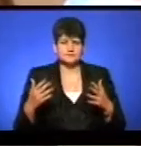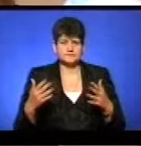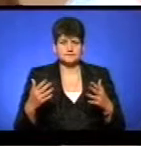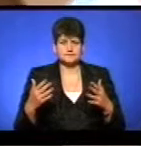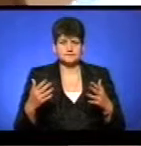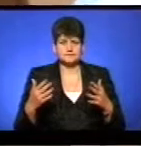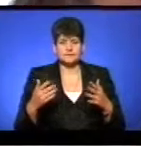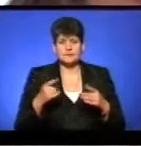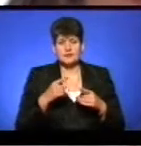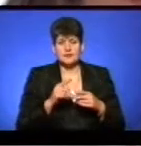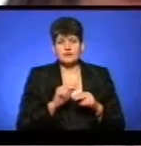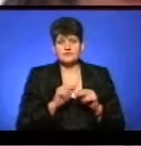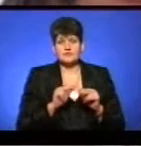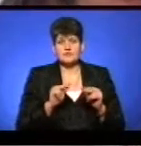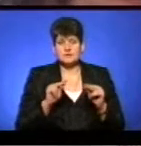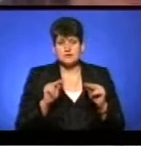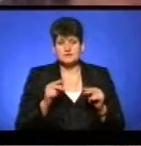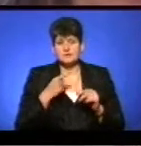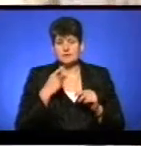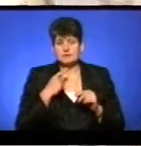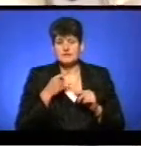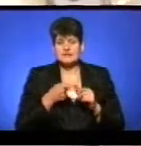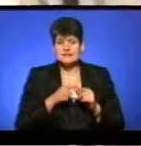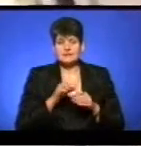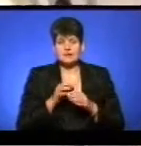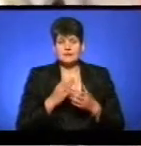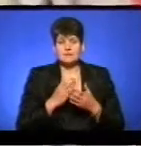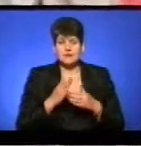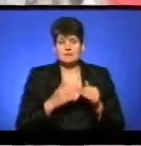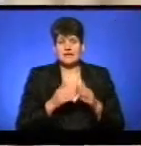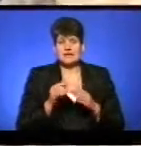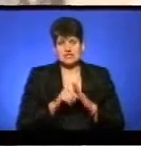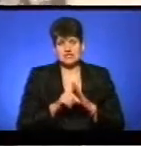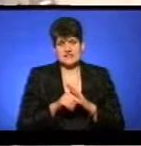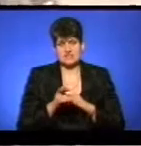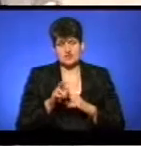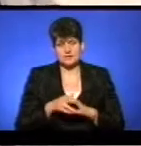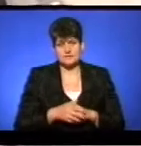Її наставниця Христина Домашевська каже, такі проекти мають практичне значення.